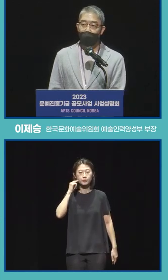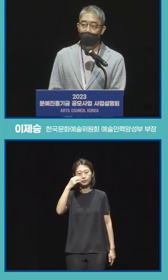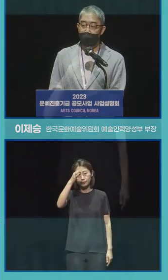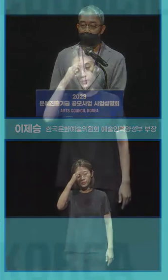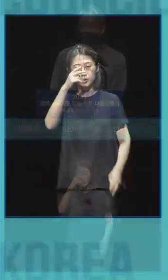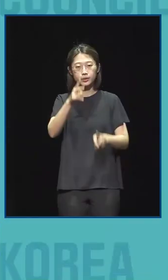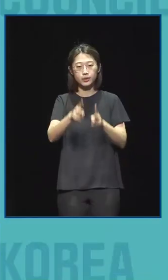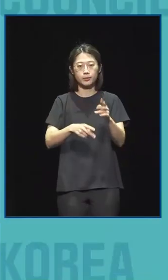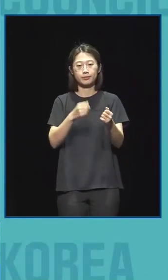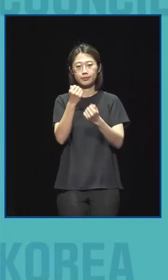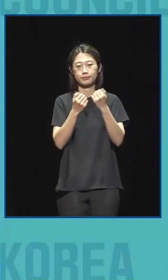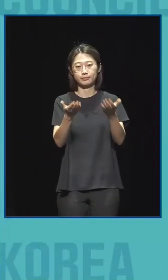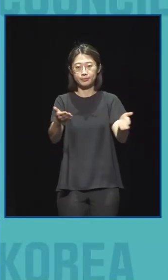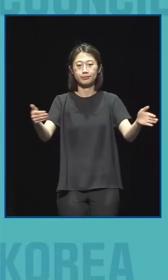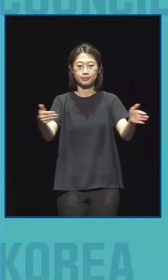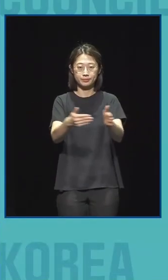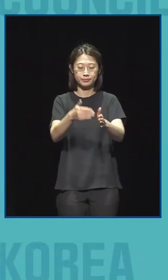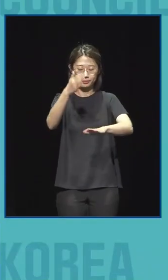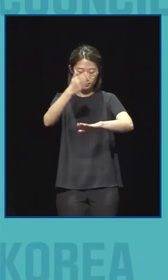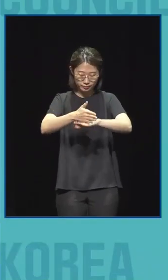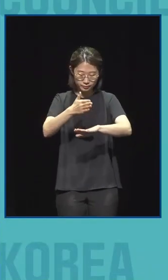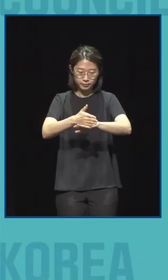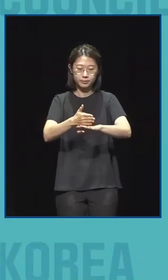사업 설명 모두 마치도록 하겠습니다. 감사합니다.